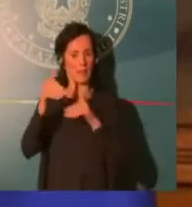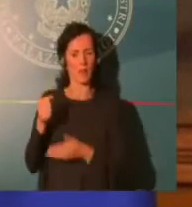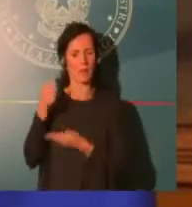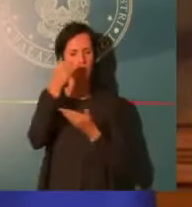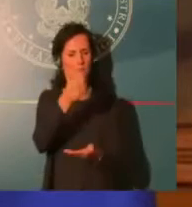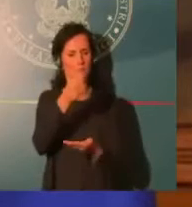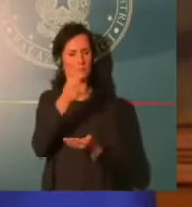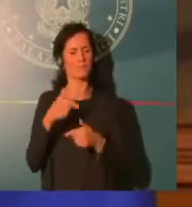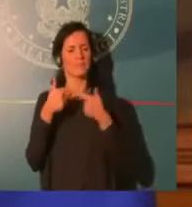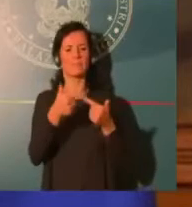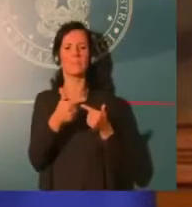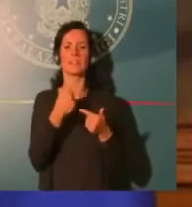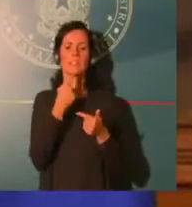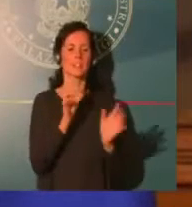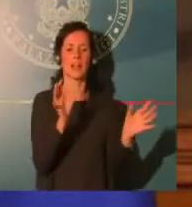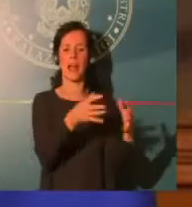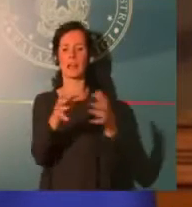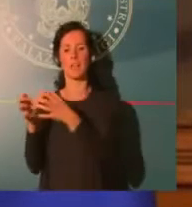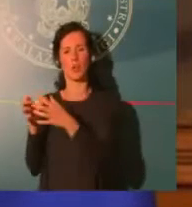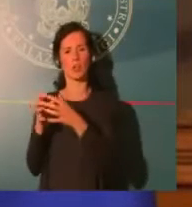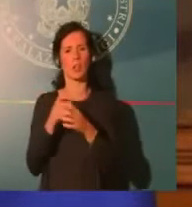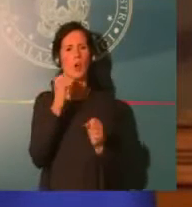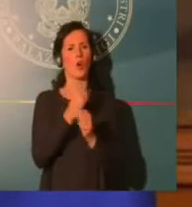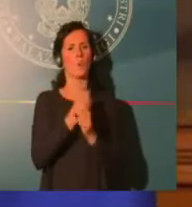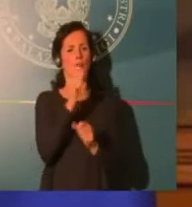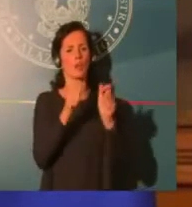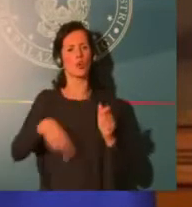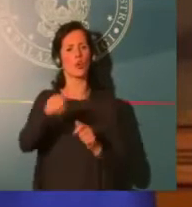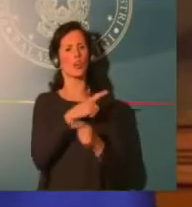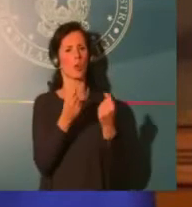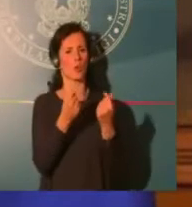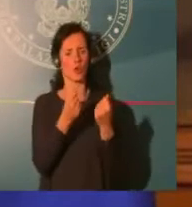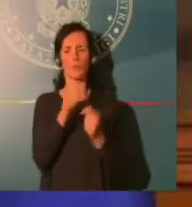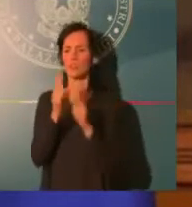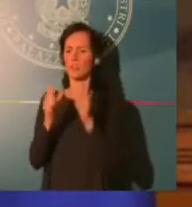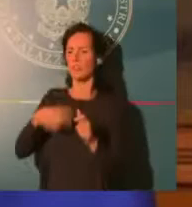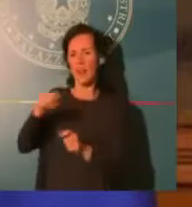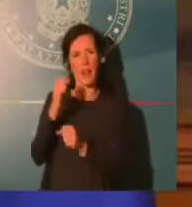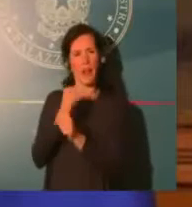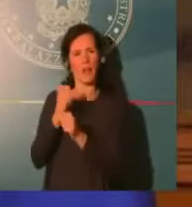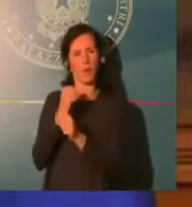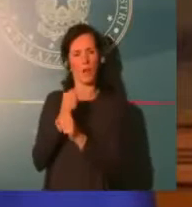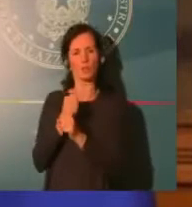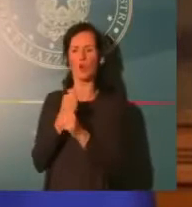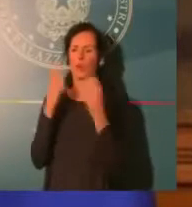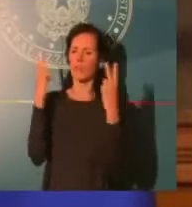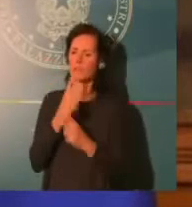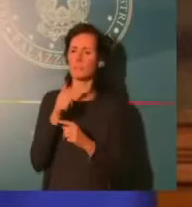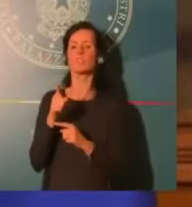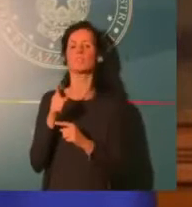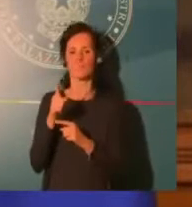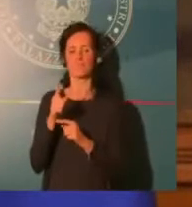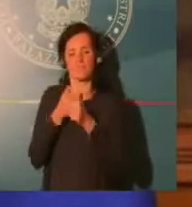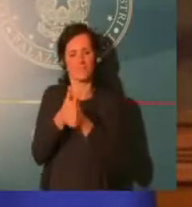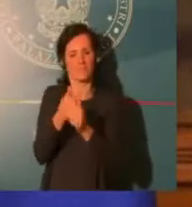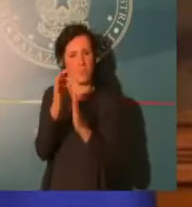interessati dalle misure restrittive di questo ultimo DPCM. Parlo quindi di ristoranti, bar,